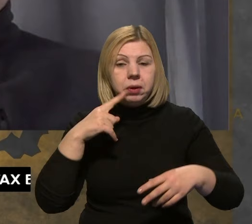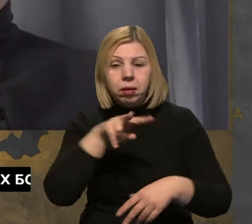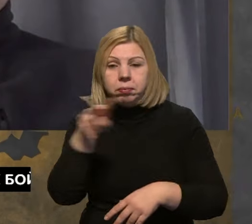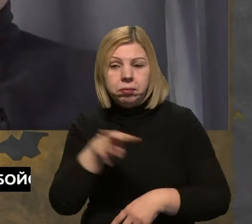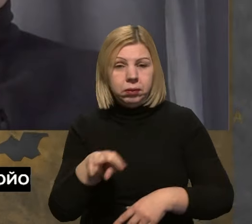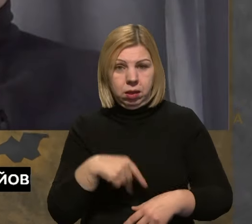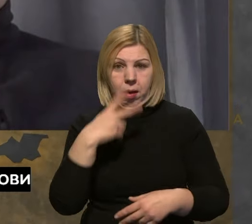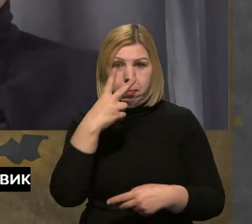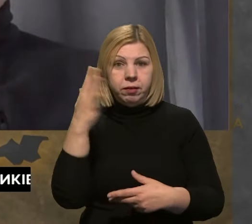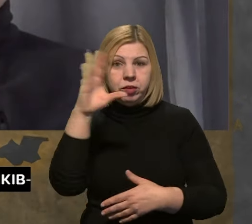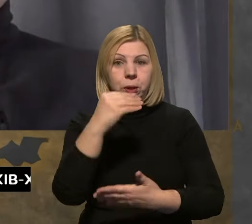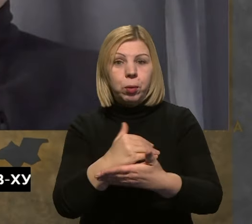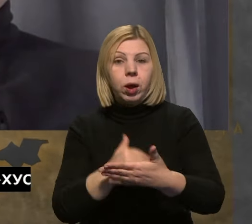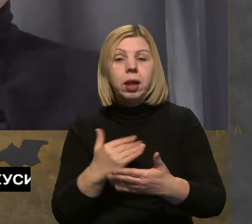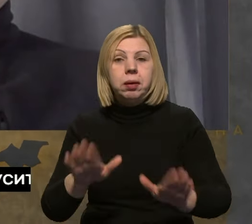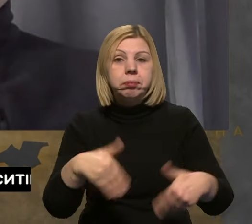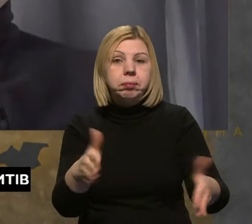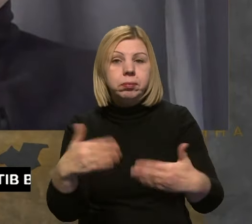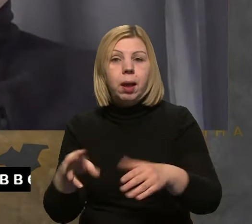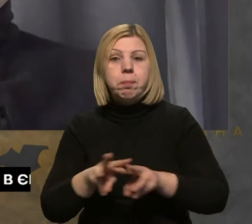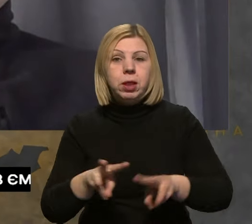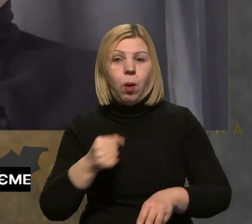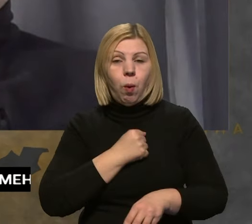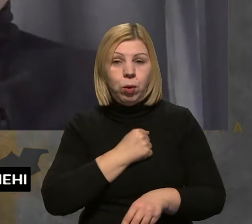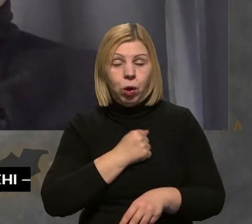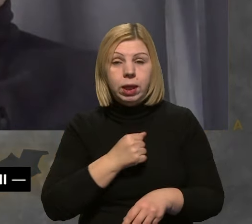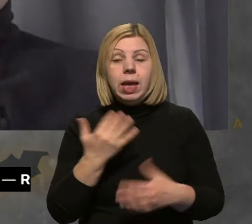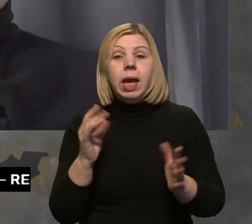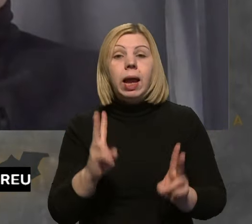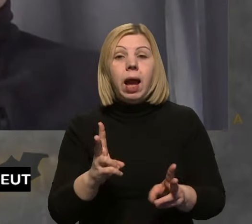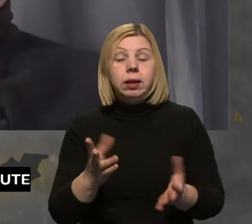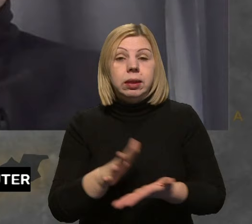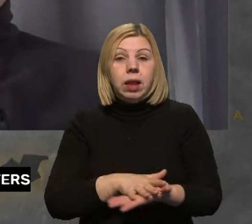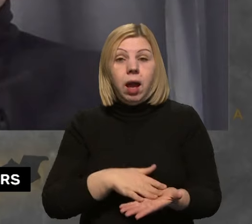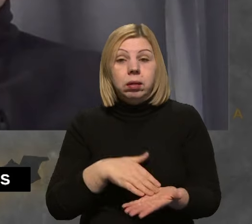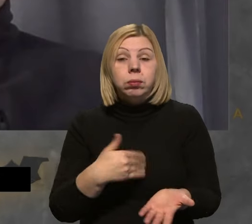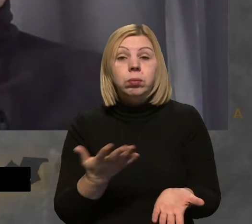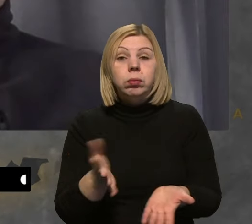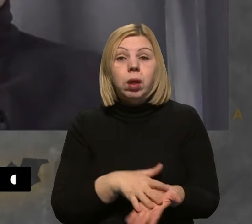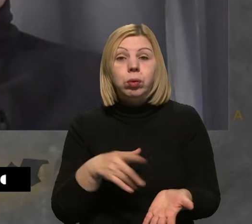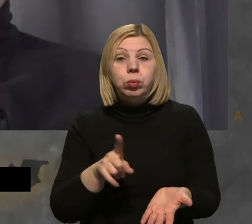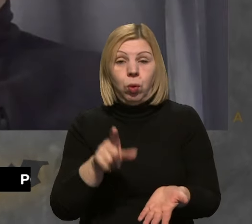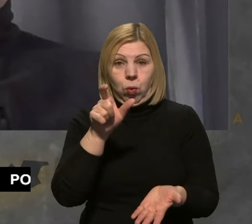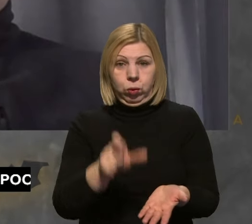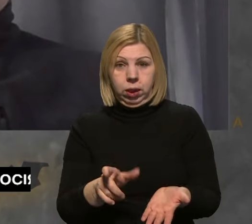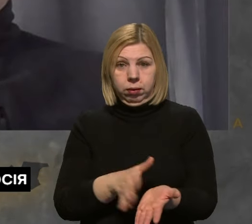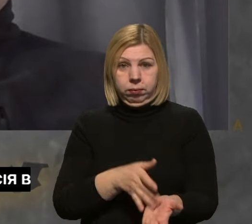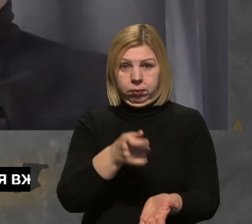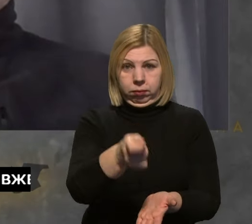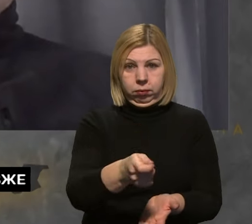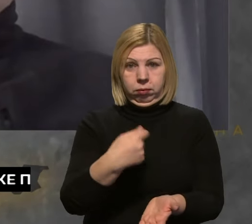бачив весь спектр, який зараз пропонується від Міноборони. Як відбувається далі оцей процес? Людина подала свою